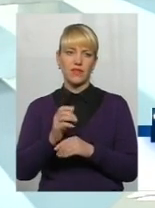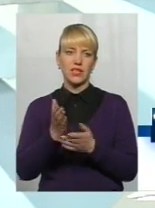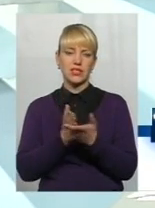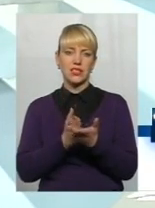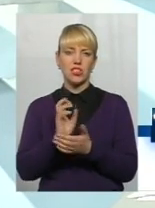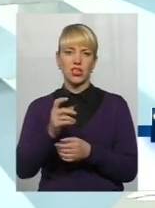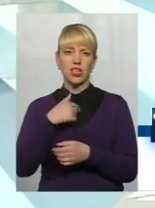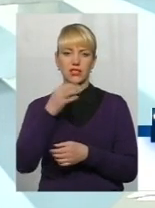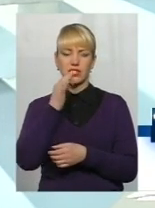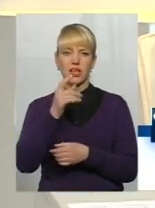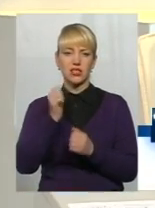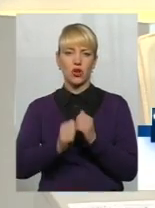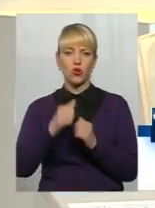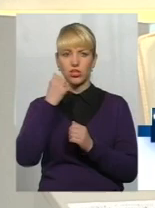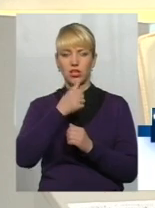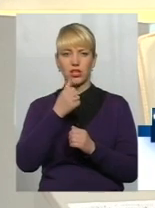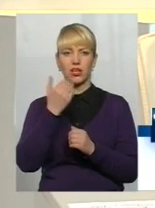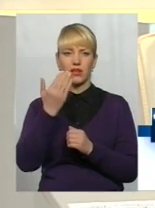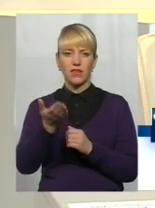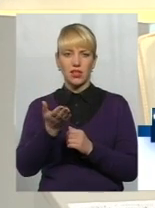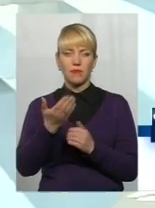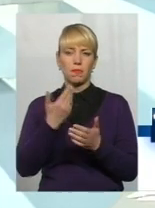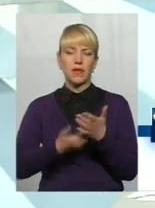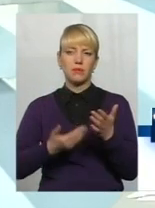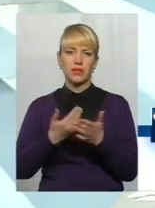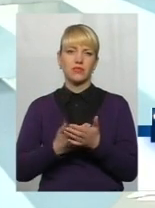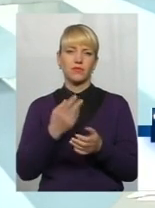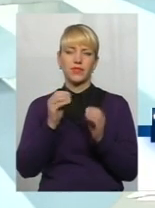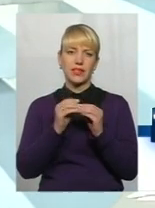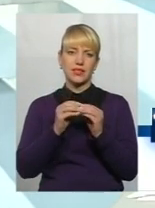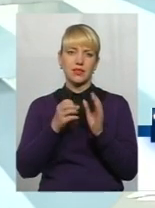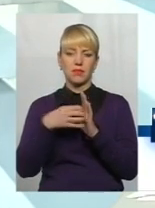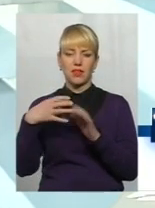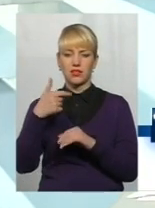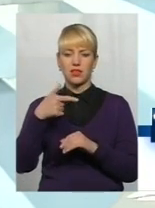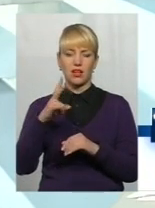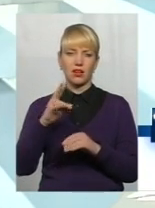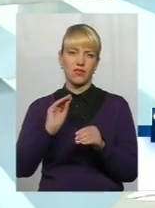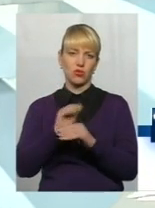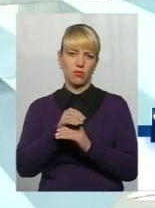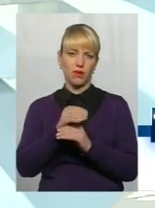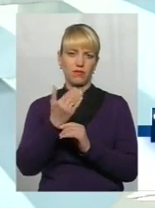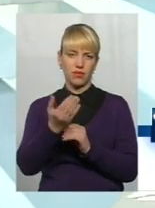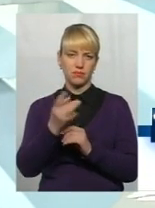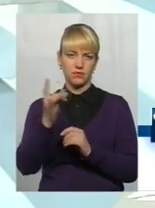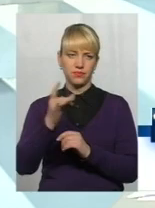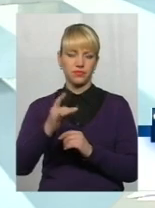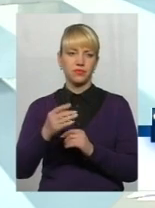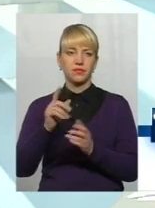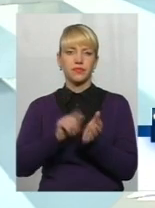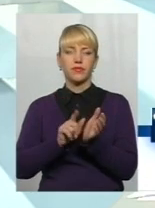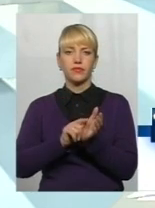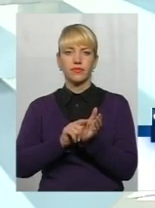Як я вже сказала, за кожен рік, і ви приблизно десь 10-15 гривень побачите підвищення свого розміру пенсії.